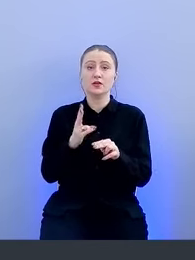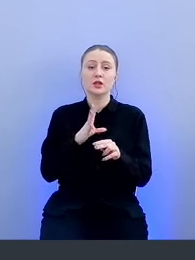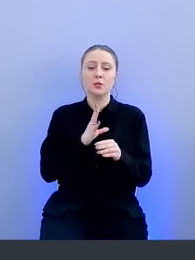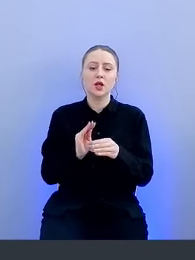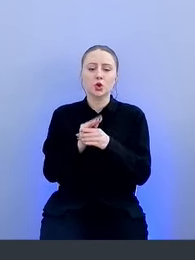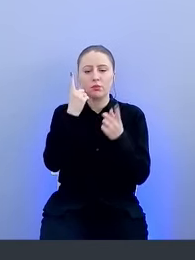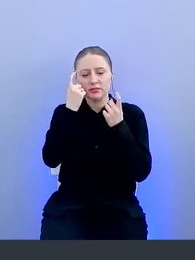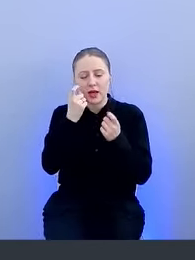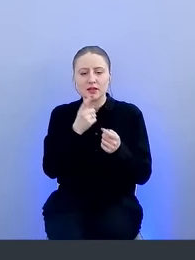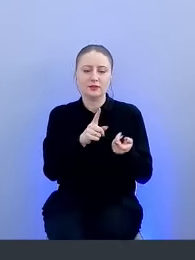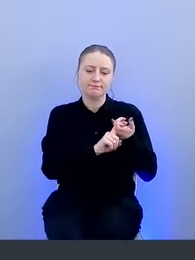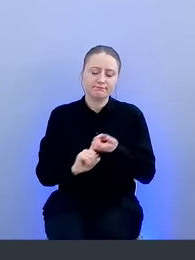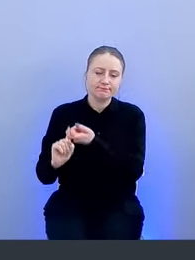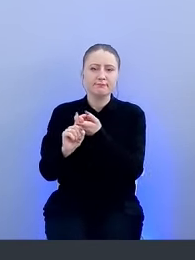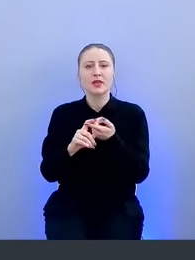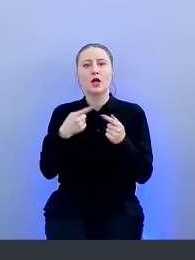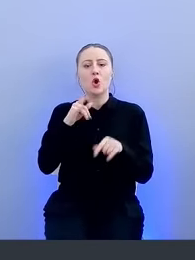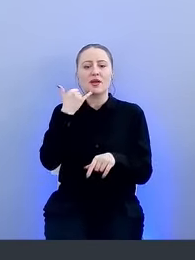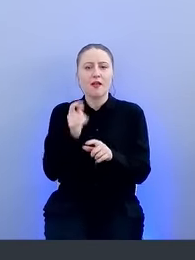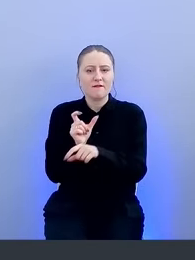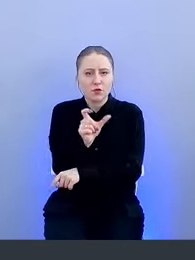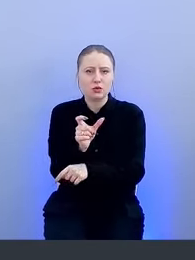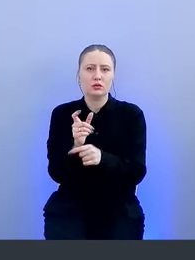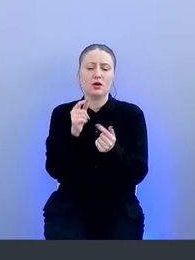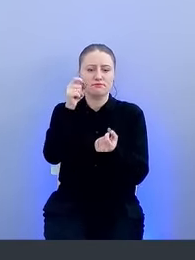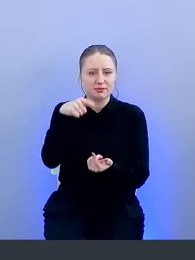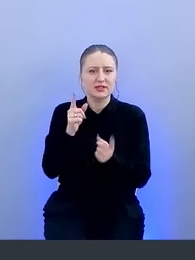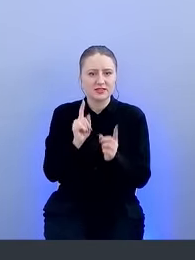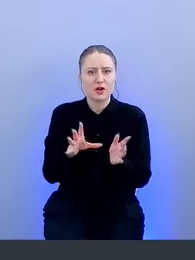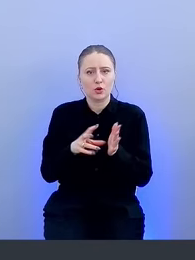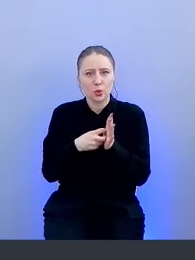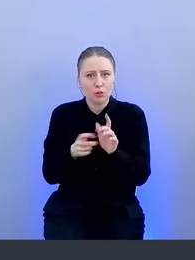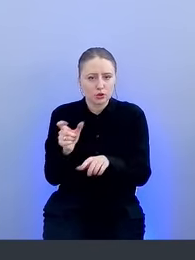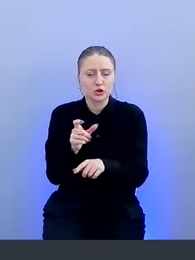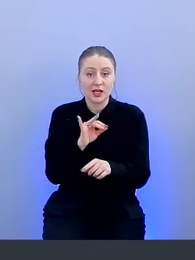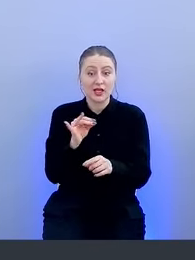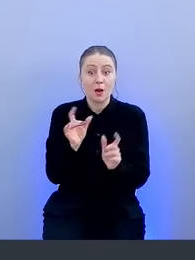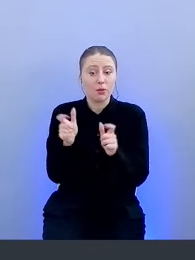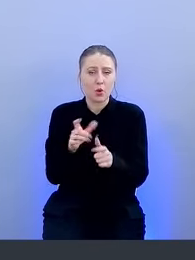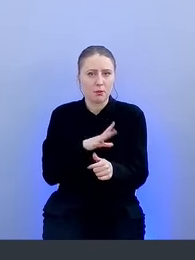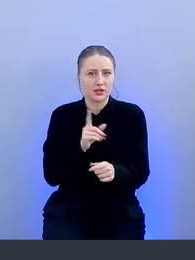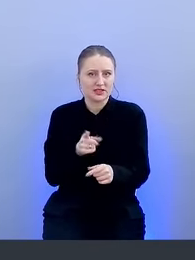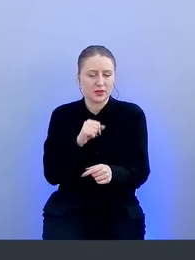дополнительные данные, резервную почту, верифицировать телефон. В общем, блокировка достаточно была агрессивной.